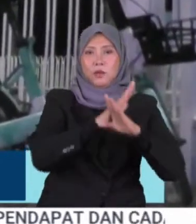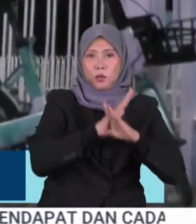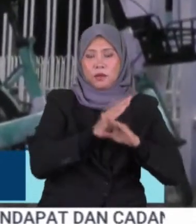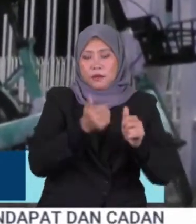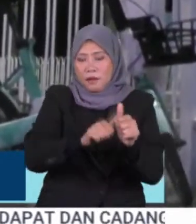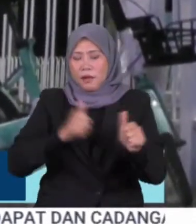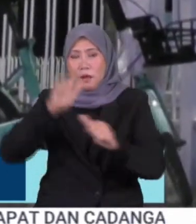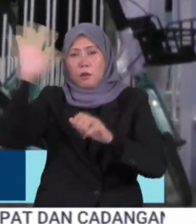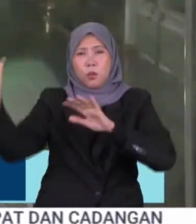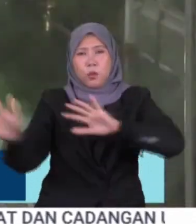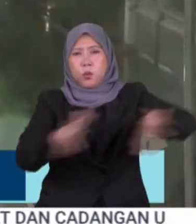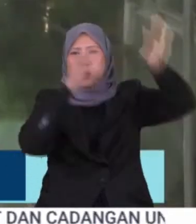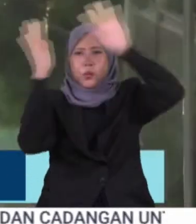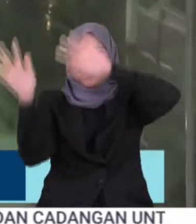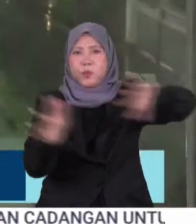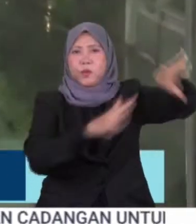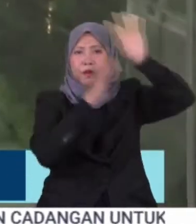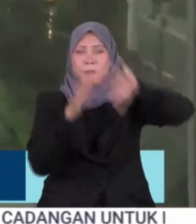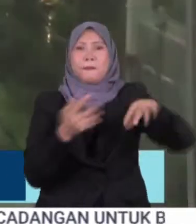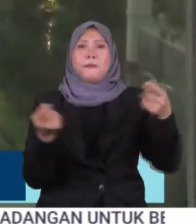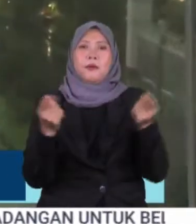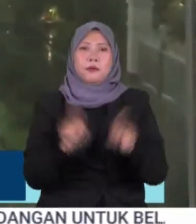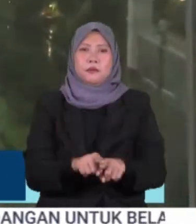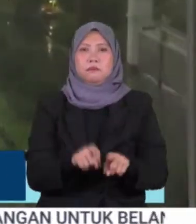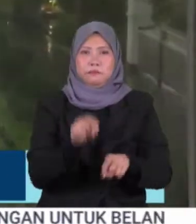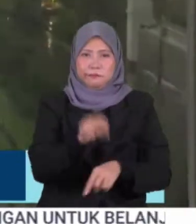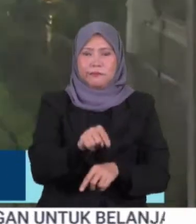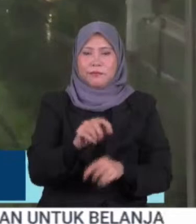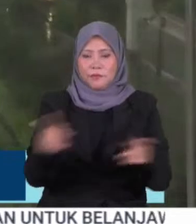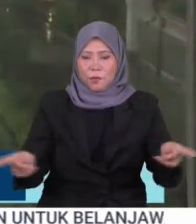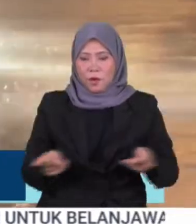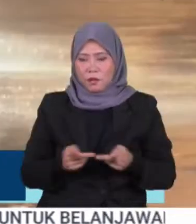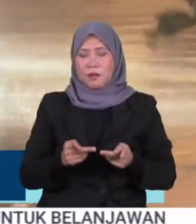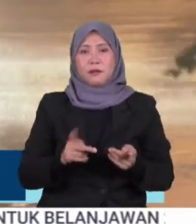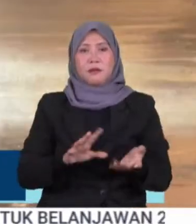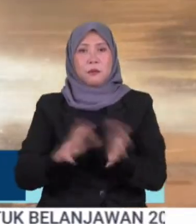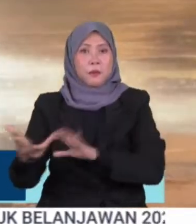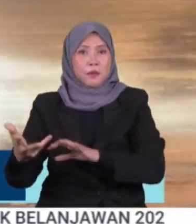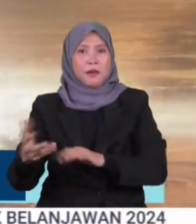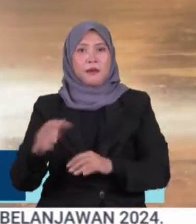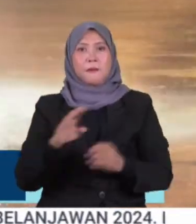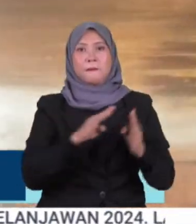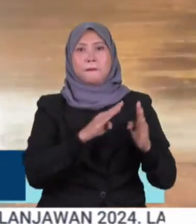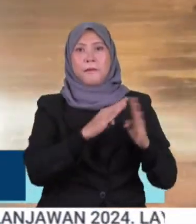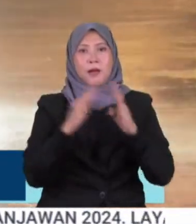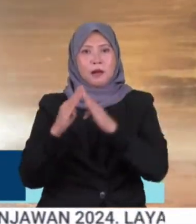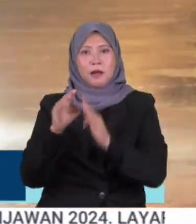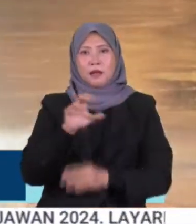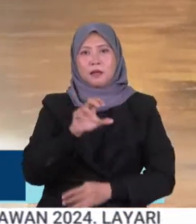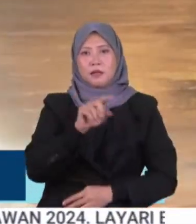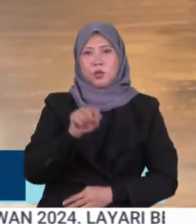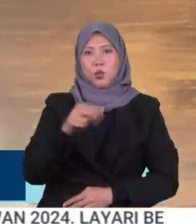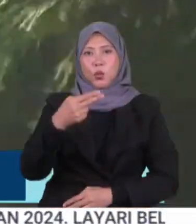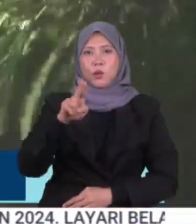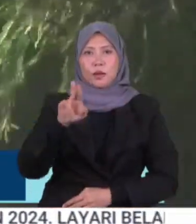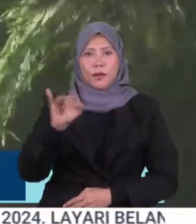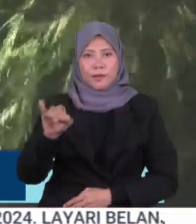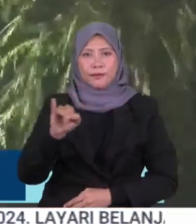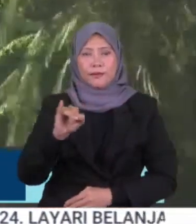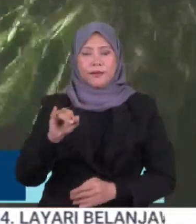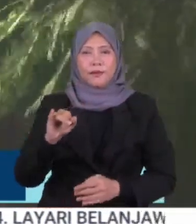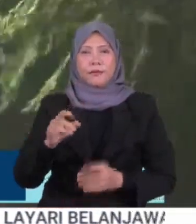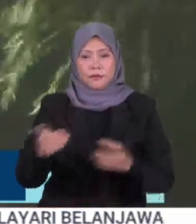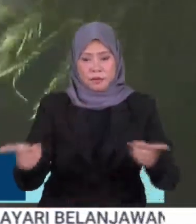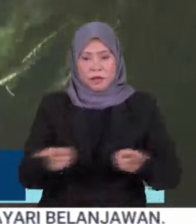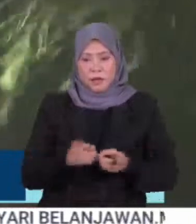mengelak taufan shaula yang melanda negara itu Kawasan terjejas ialah bandar Zuhai dalam wilayah Guangdong